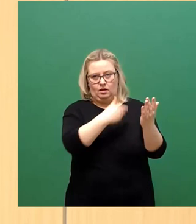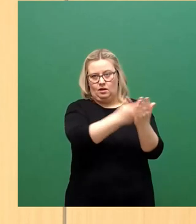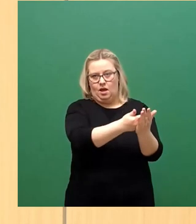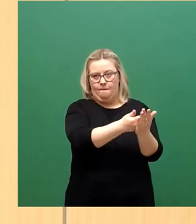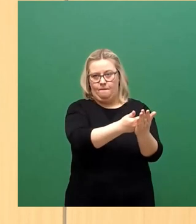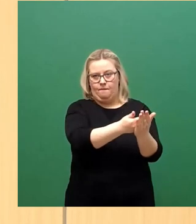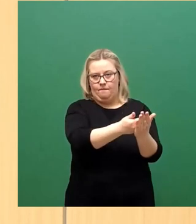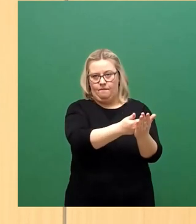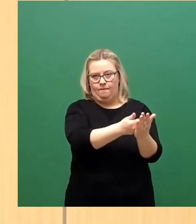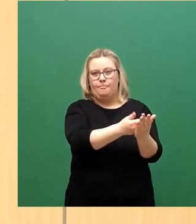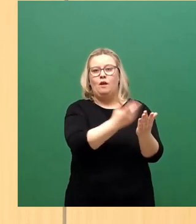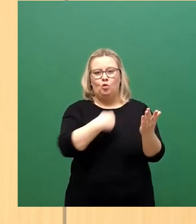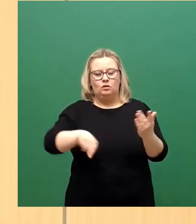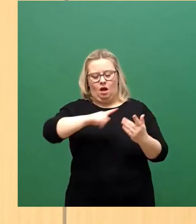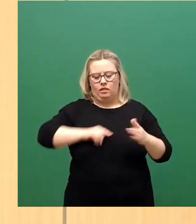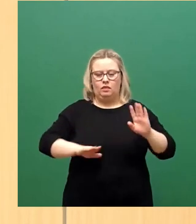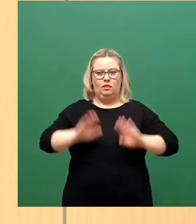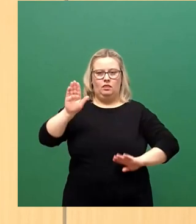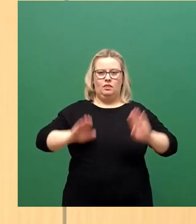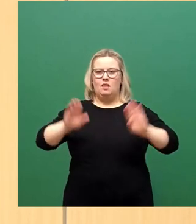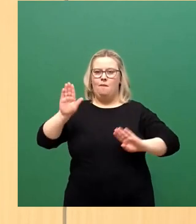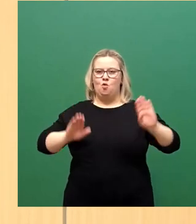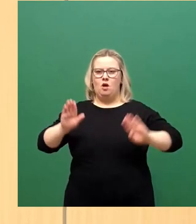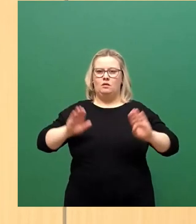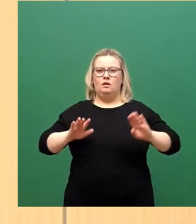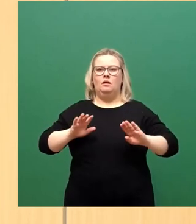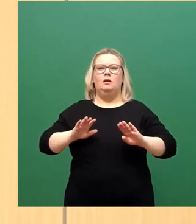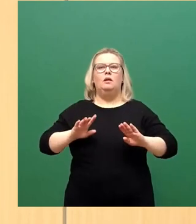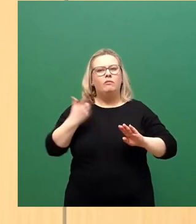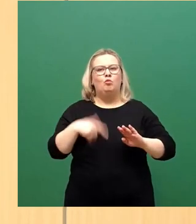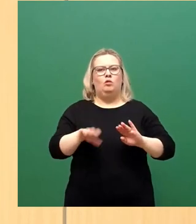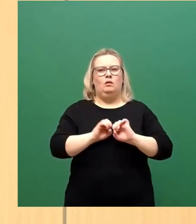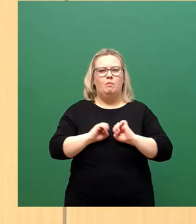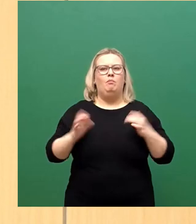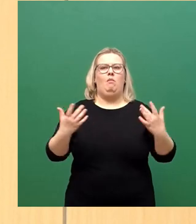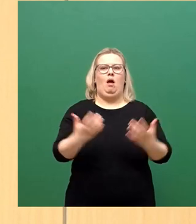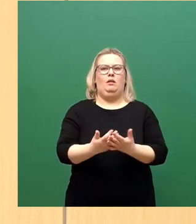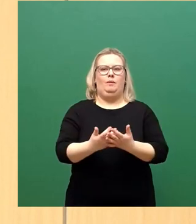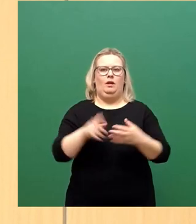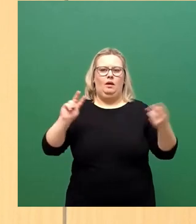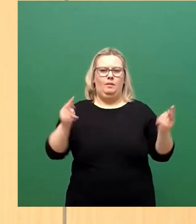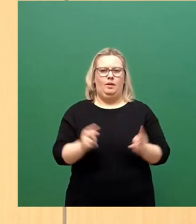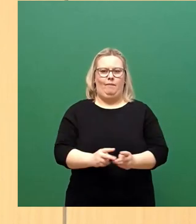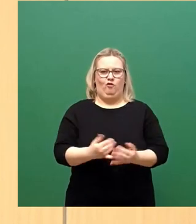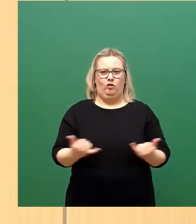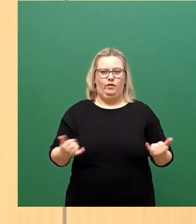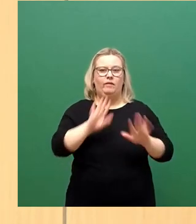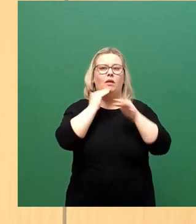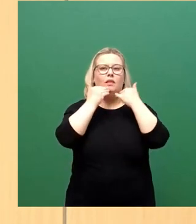demokratisches Zeichen für die weitere Bekämpfung der Corona-Pandemie setzen. Vielen Dank.